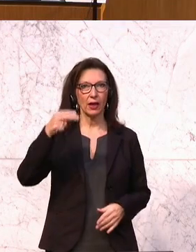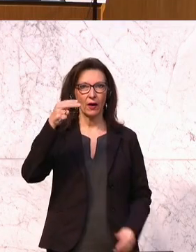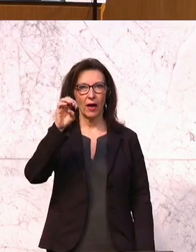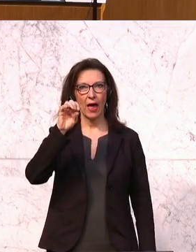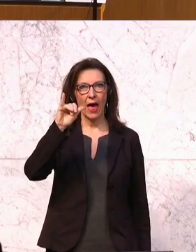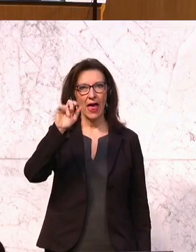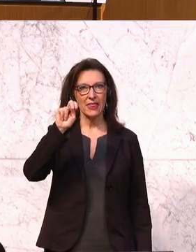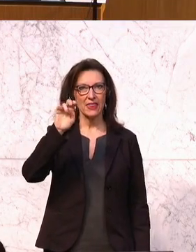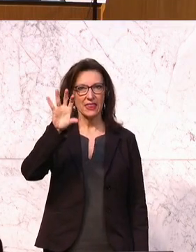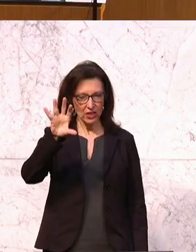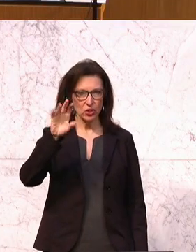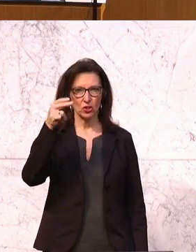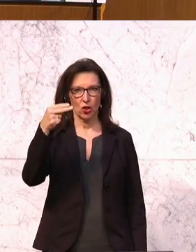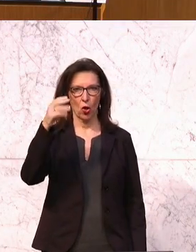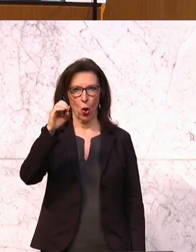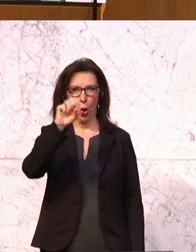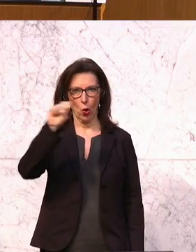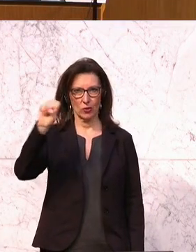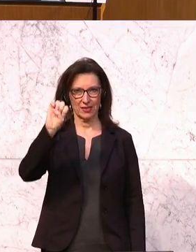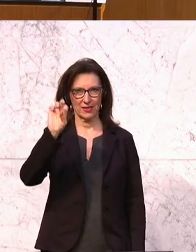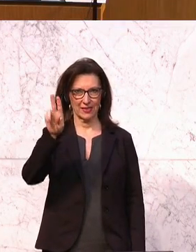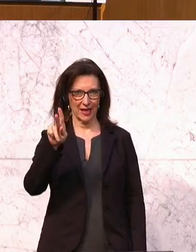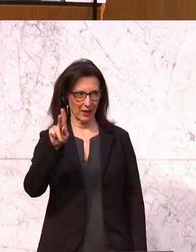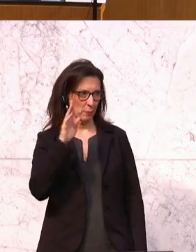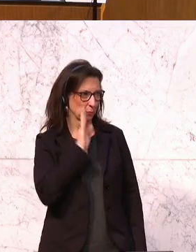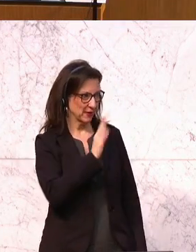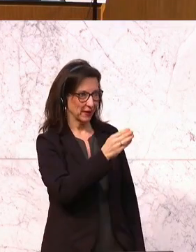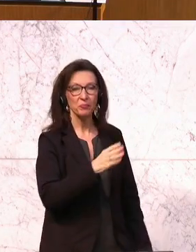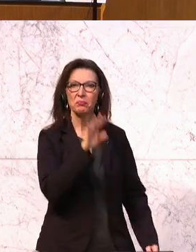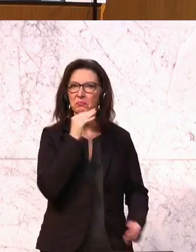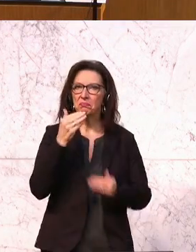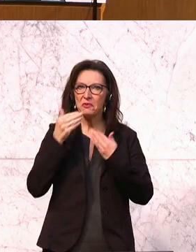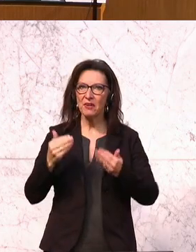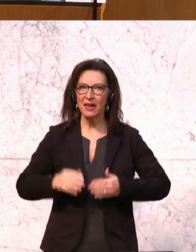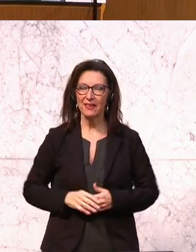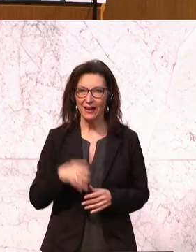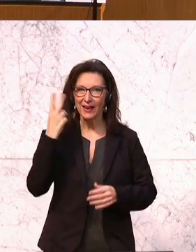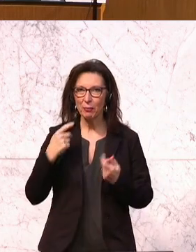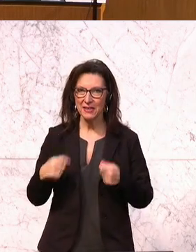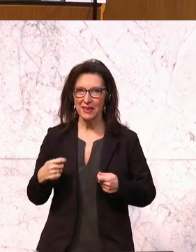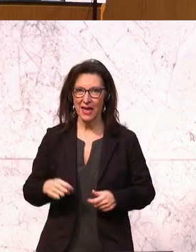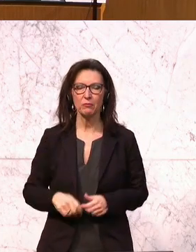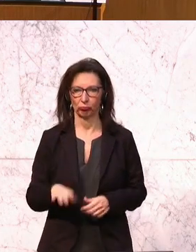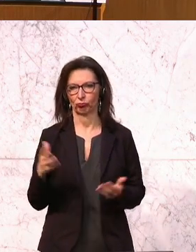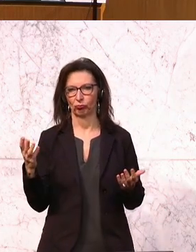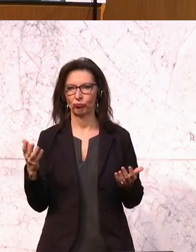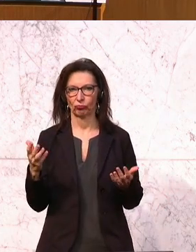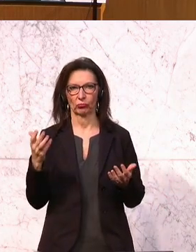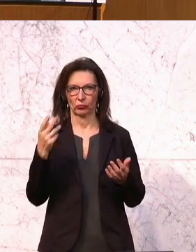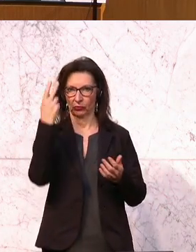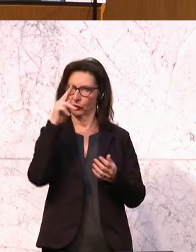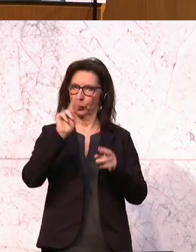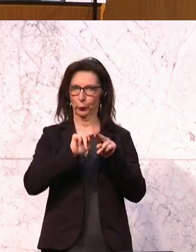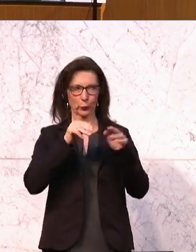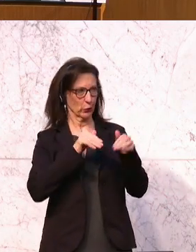Philipp Kucher, erhoben hat, ohne dies bereits in Umsetzung sind. Nun, die stellvertretende Klubvorsitzende der SPÖ,